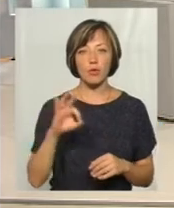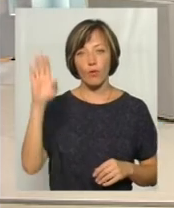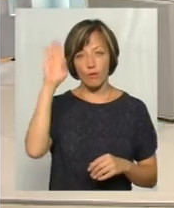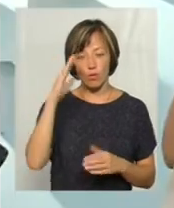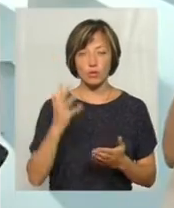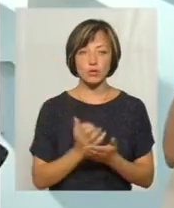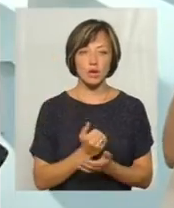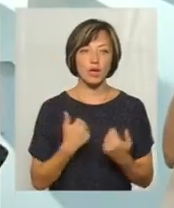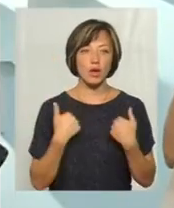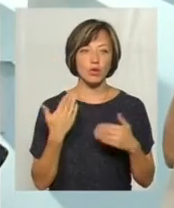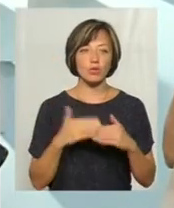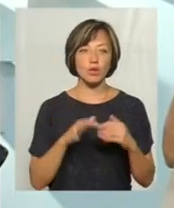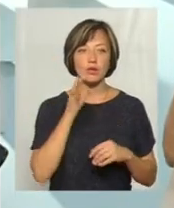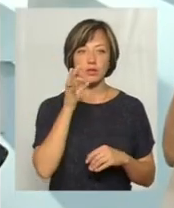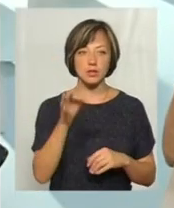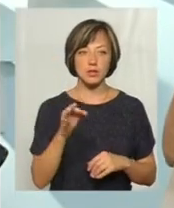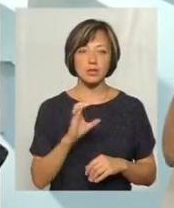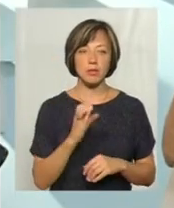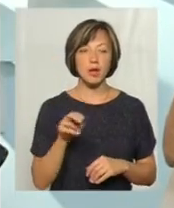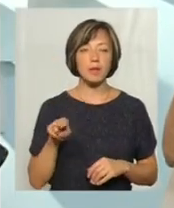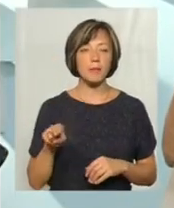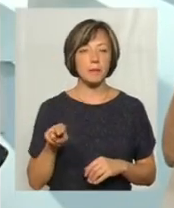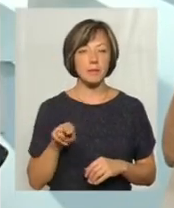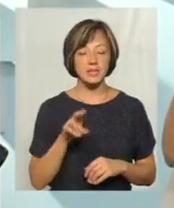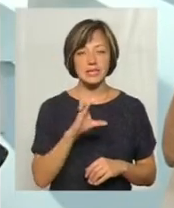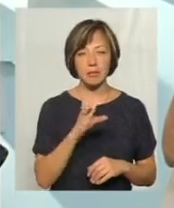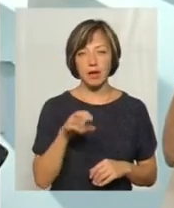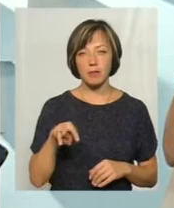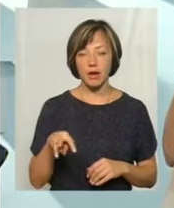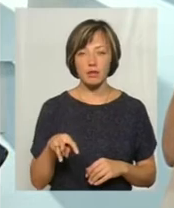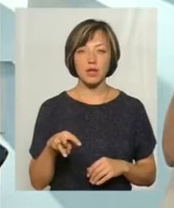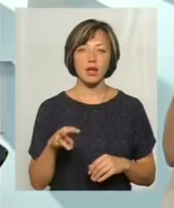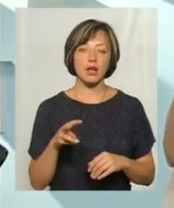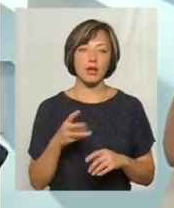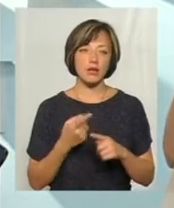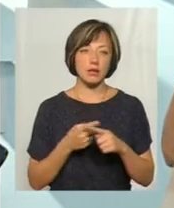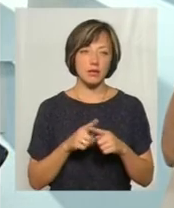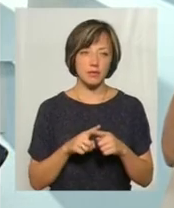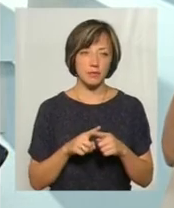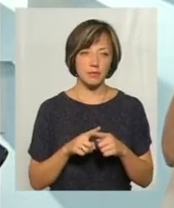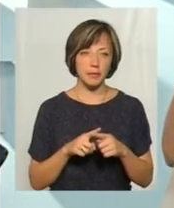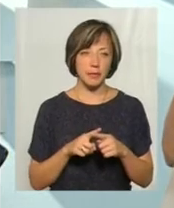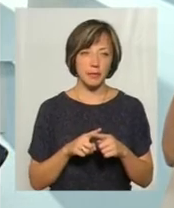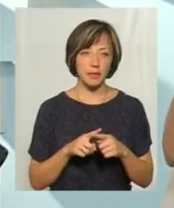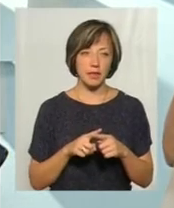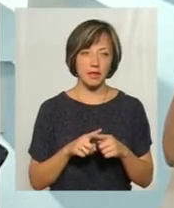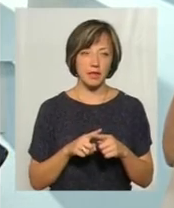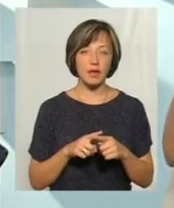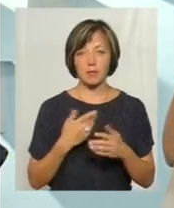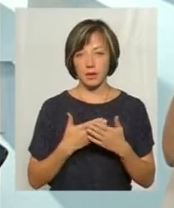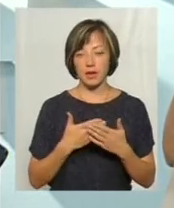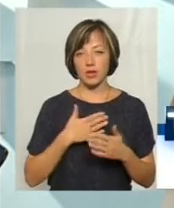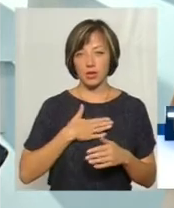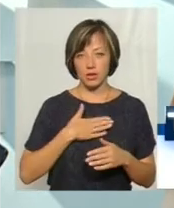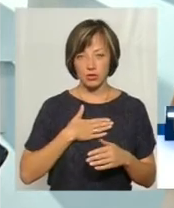виходить, як вже казав в сюжеті Степан Михайлович, що оператор зовнішніх мереж, який виступає МКП «Хмельницький